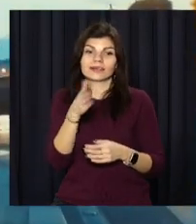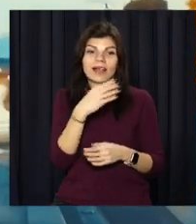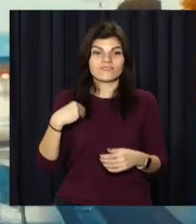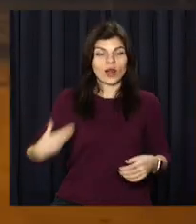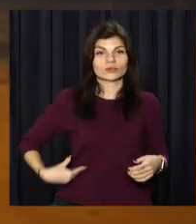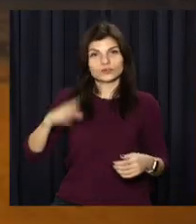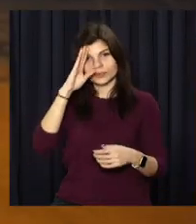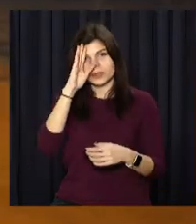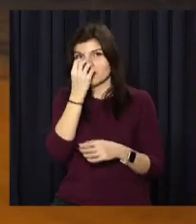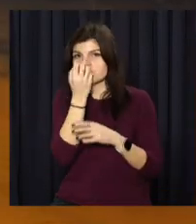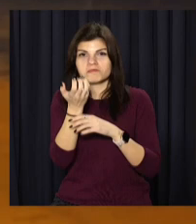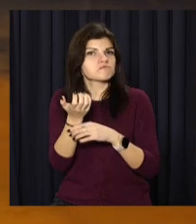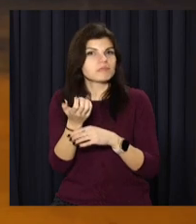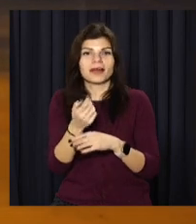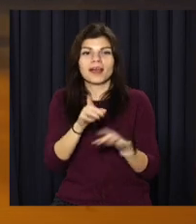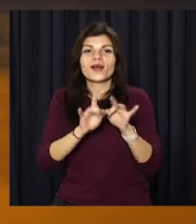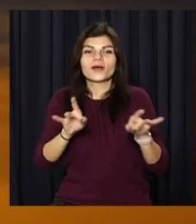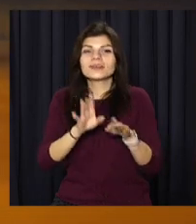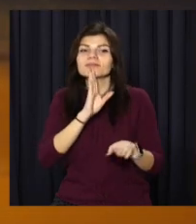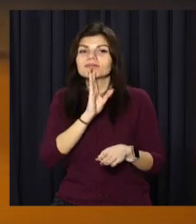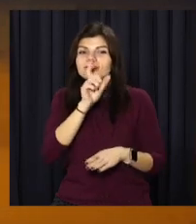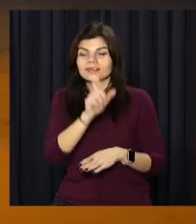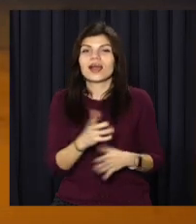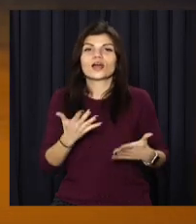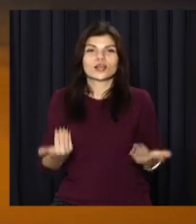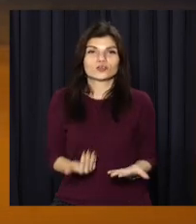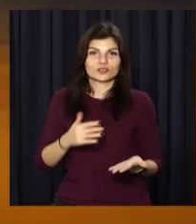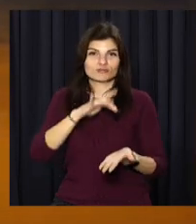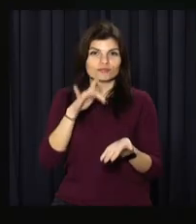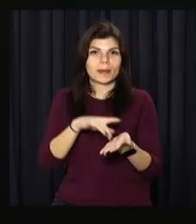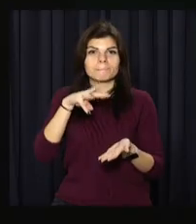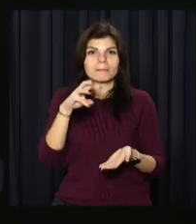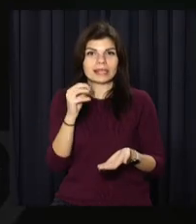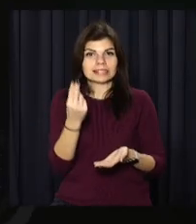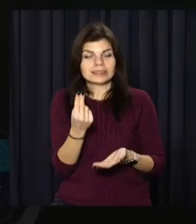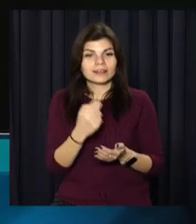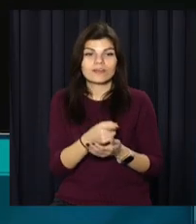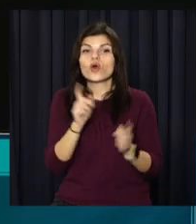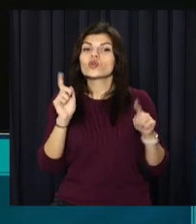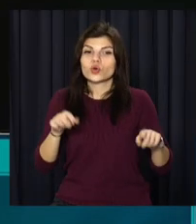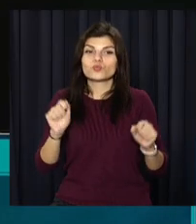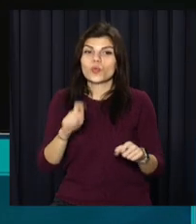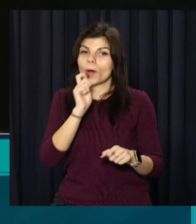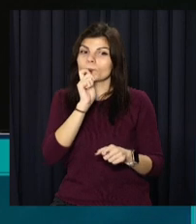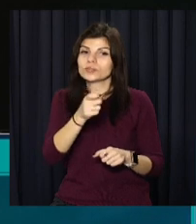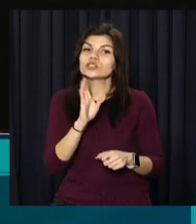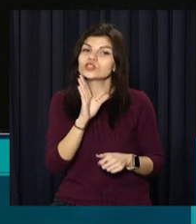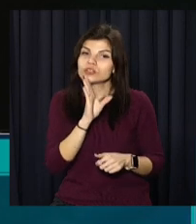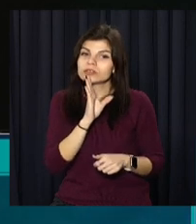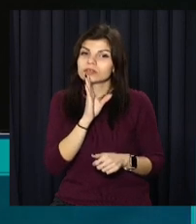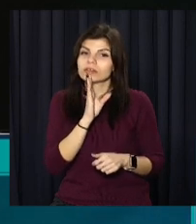чоловіків годі чекати, розповідає Олеся Верламова, яка мешкає у місті МЕЦ. Також можуть подарувати дівчині